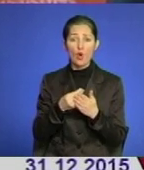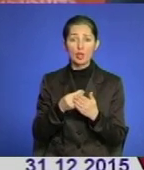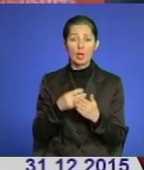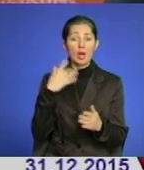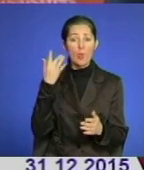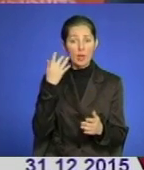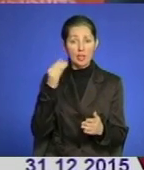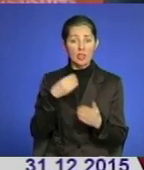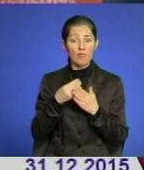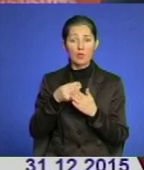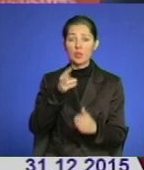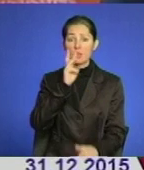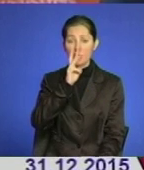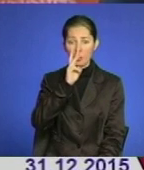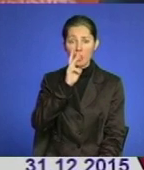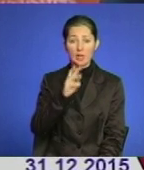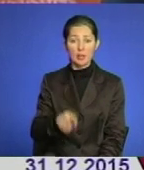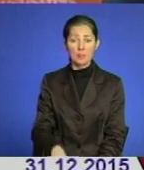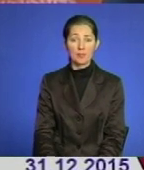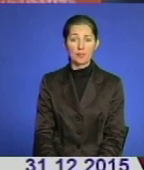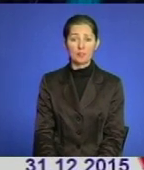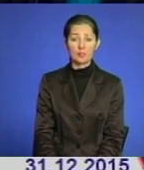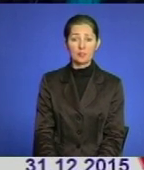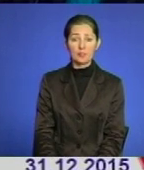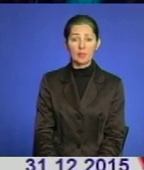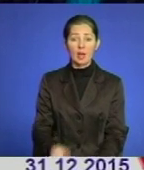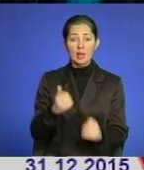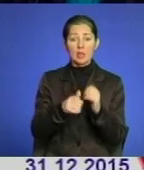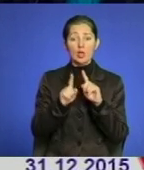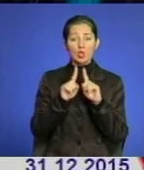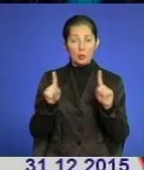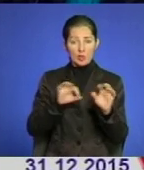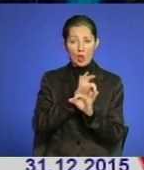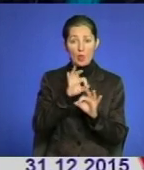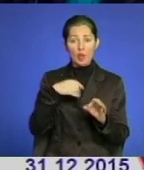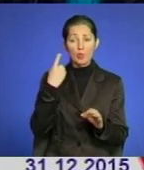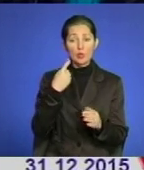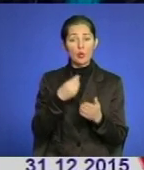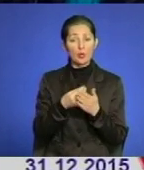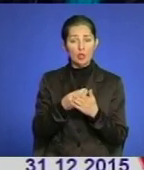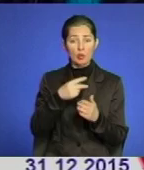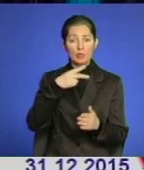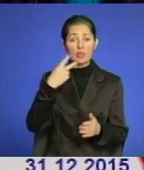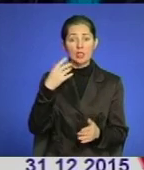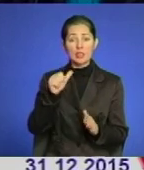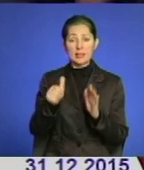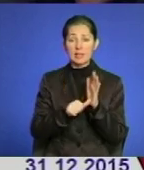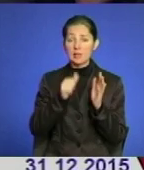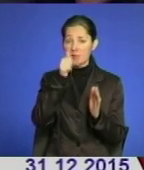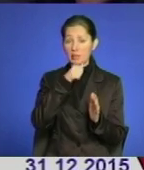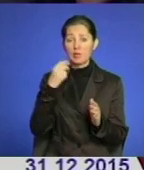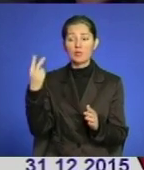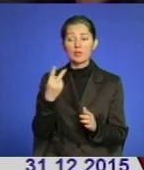полегшення на фонд заробітної плати. Серед особливостей проєкту обласного бюджету на 2016 рік